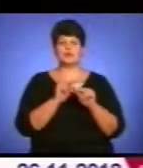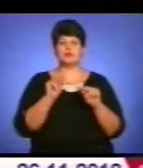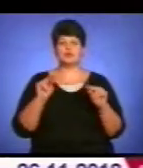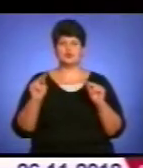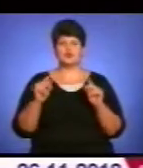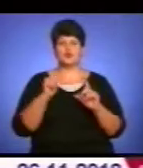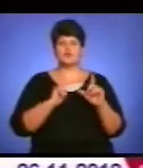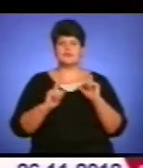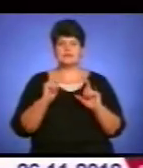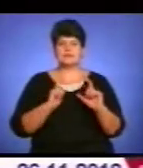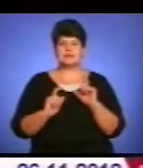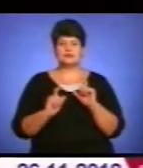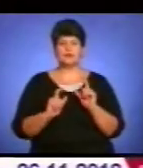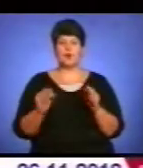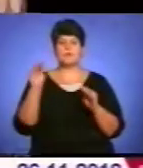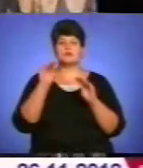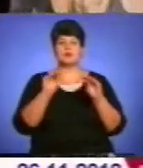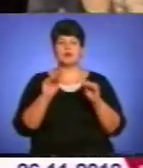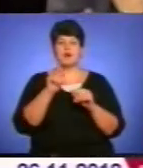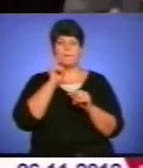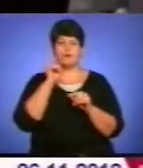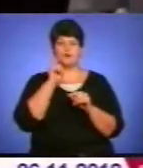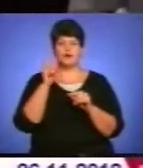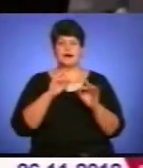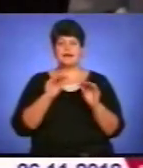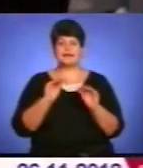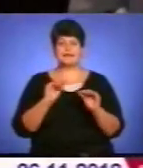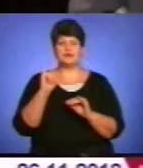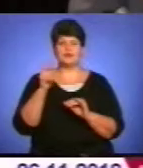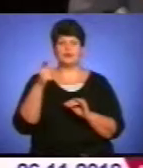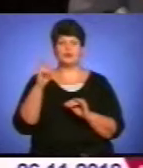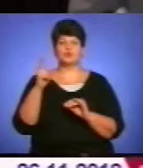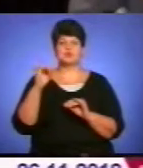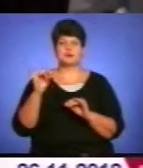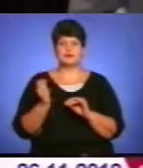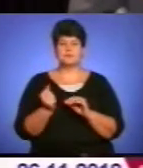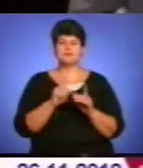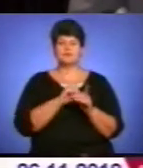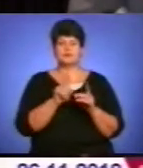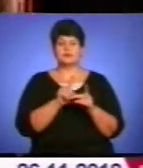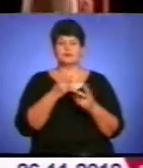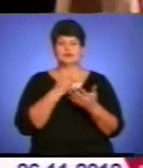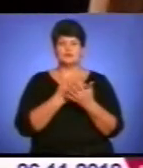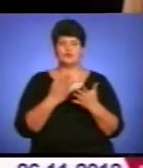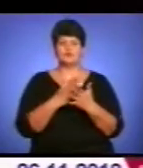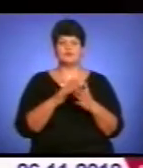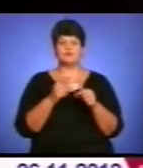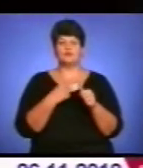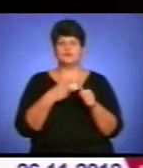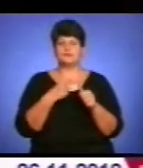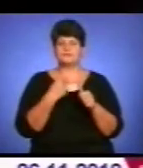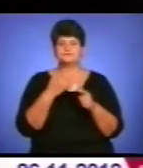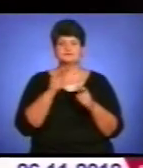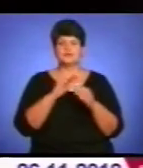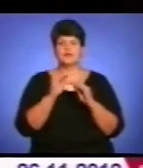університету. Постановка молодого режисера Ігоря Кусіка. Щоб не розклювати карти наперед, очікуваних спектаклів не називатиму. Скажу лише,